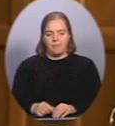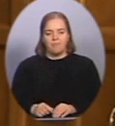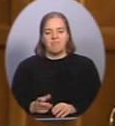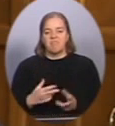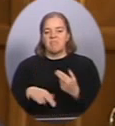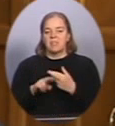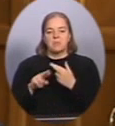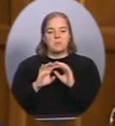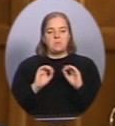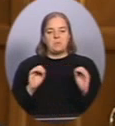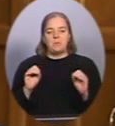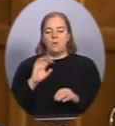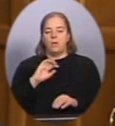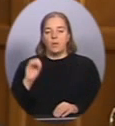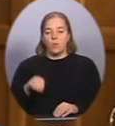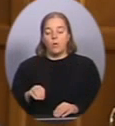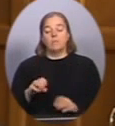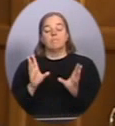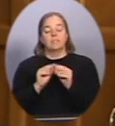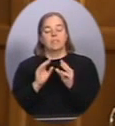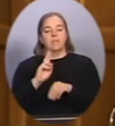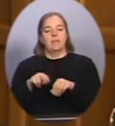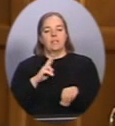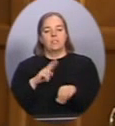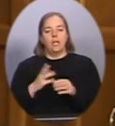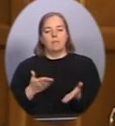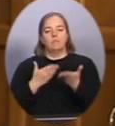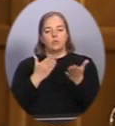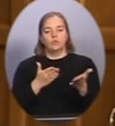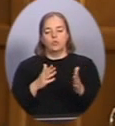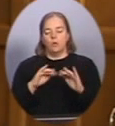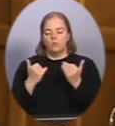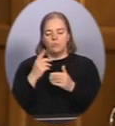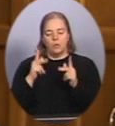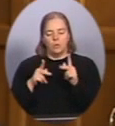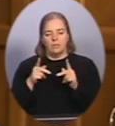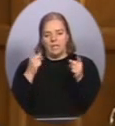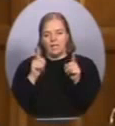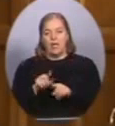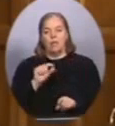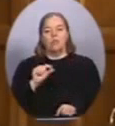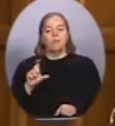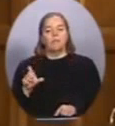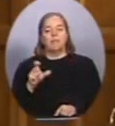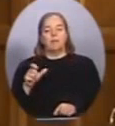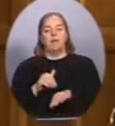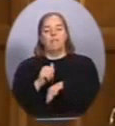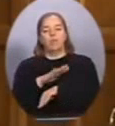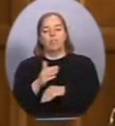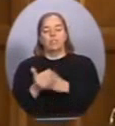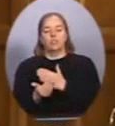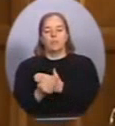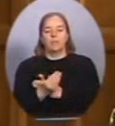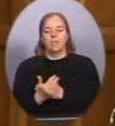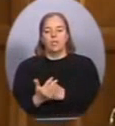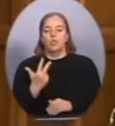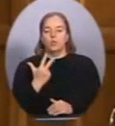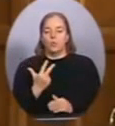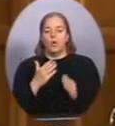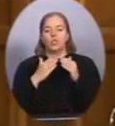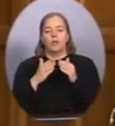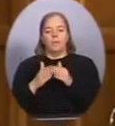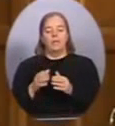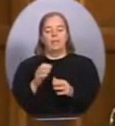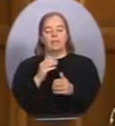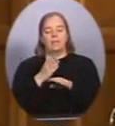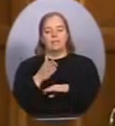l'absence de réponse d'Ottawa à la motion unanime de l'Assemblée nationale, le gouvernement du Québec a dû envoyer ce matin trois demandes d